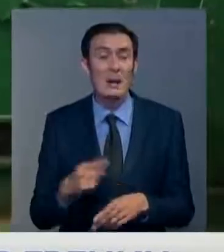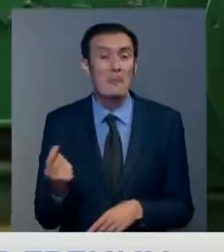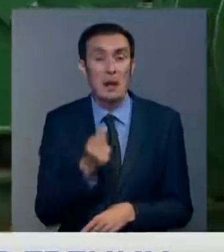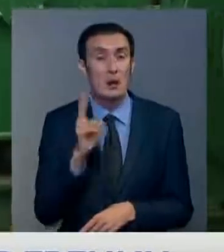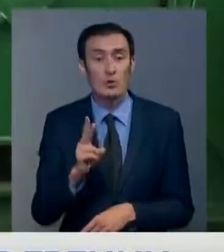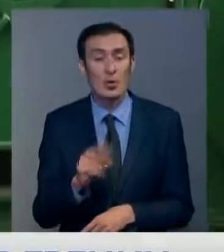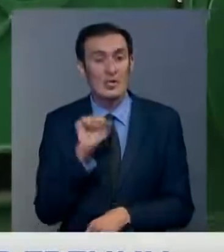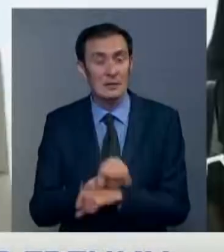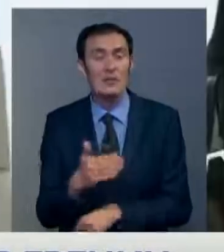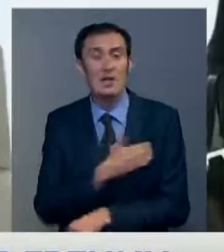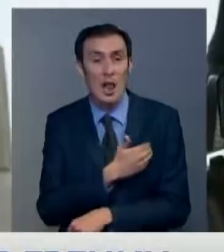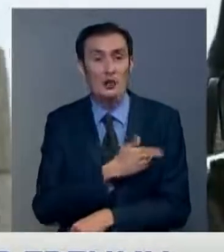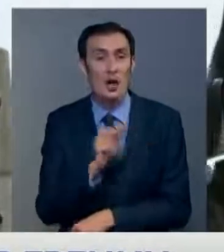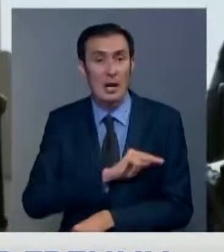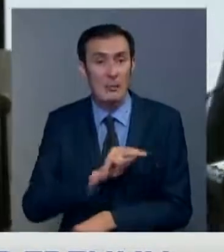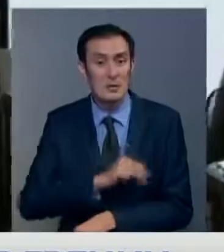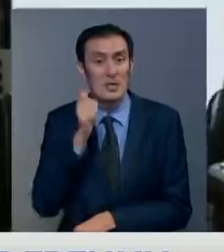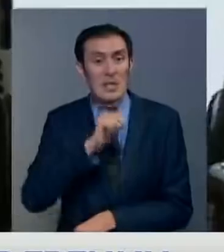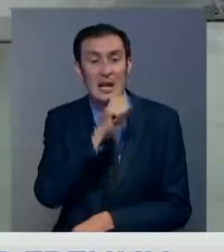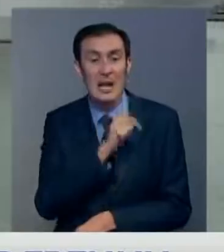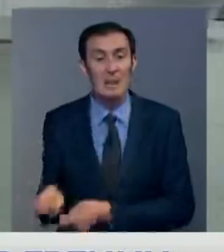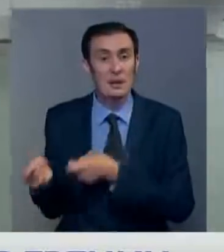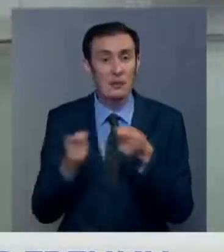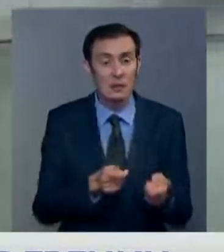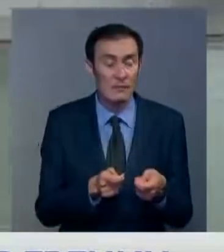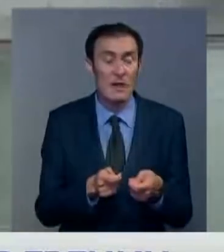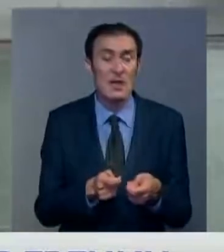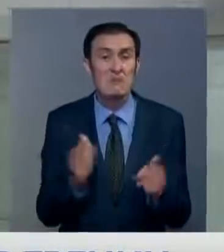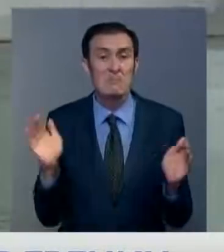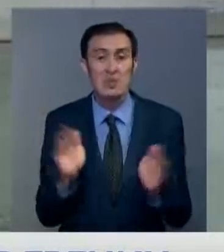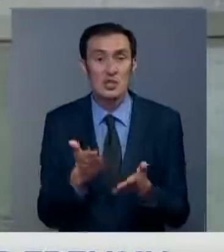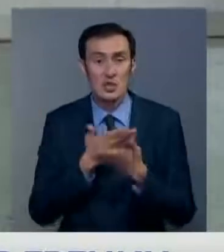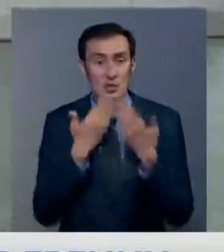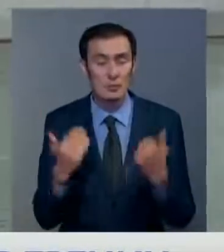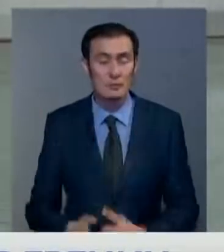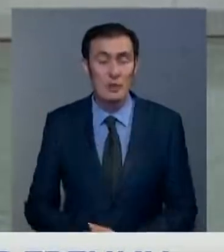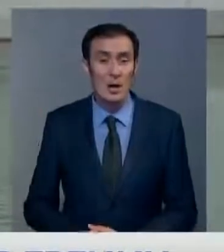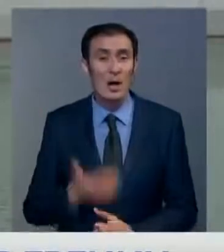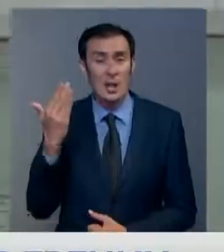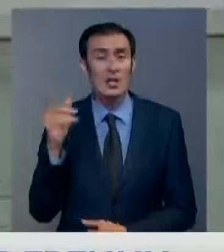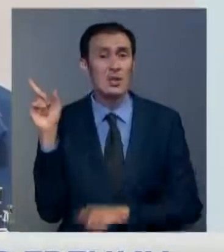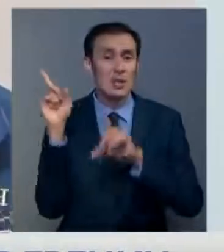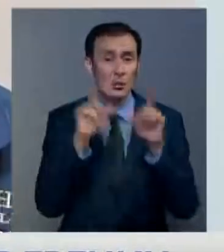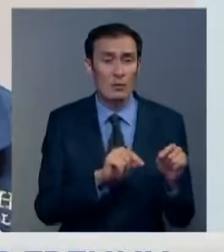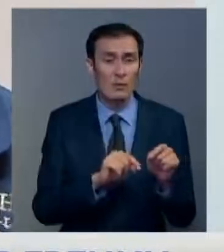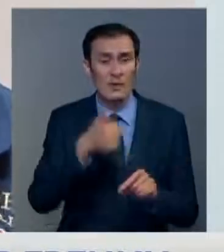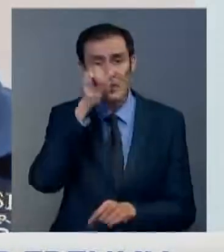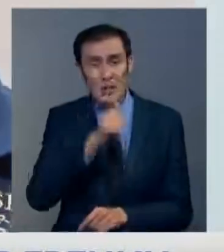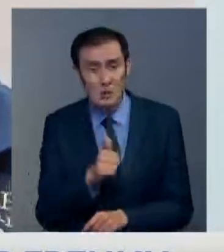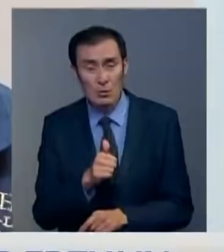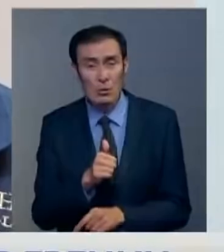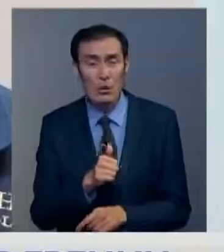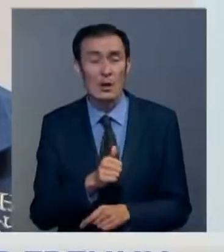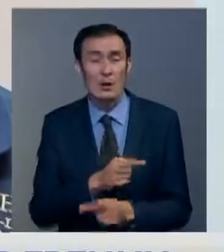останавливает. Желающих работать нелегальными перевозчиками меньше не становится. Они едут в Грецию, делают